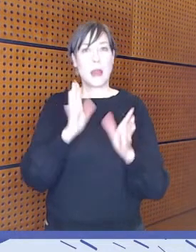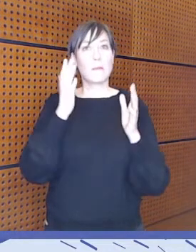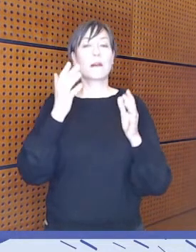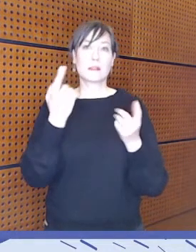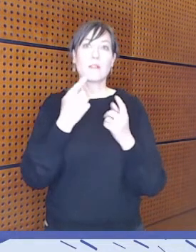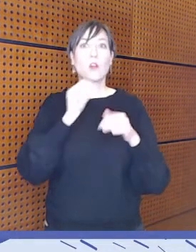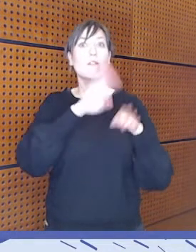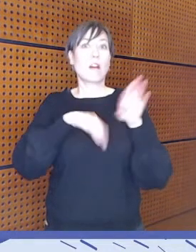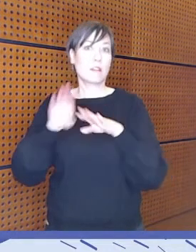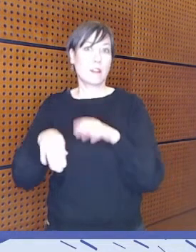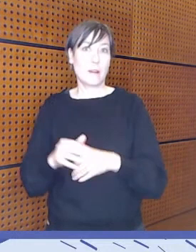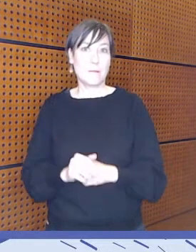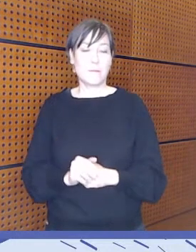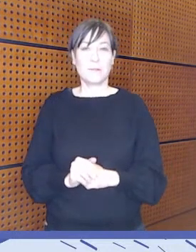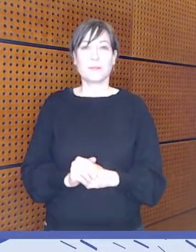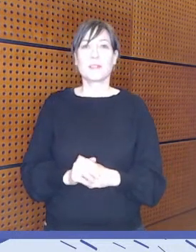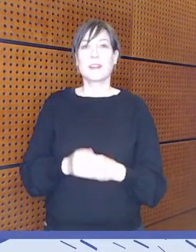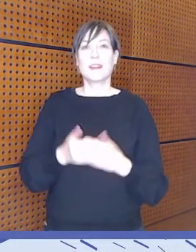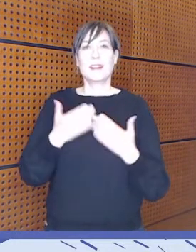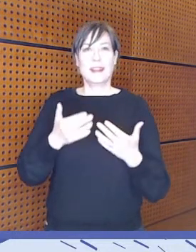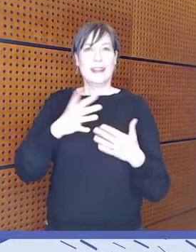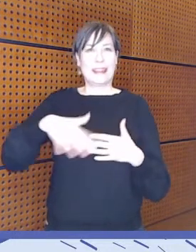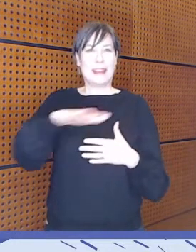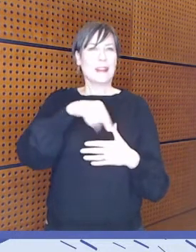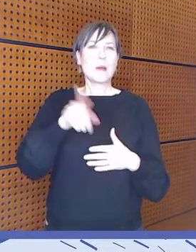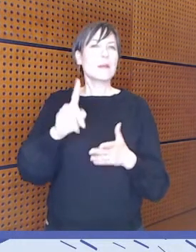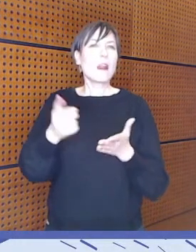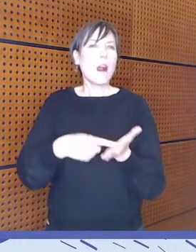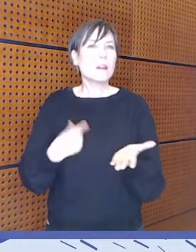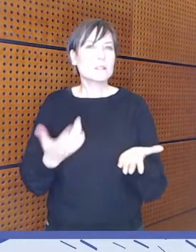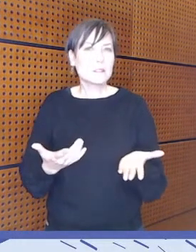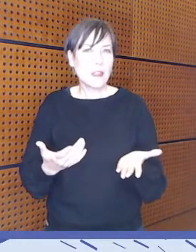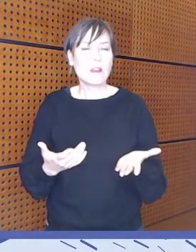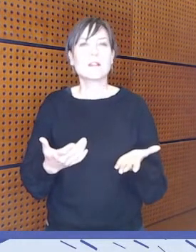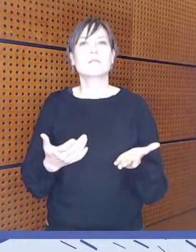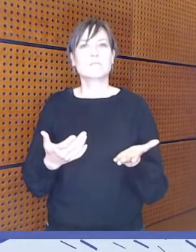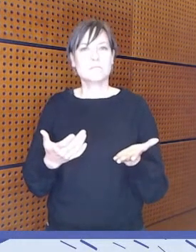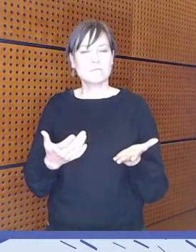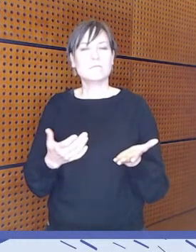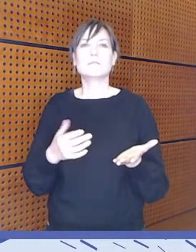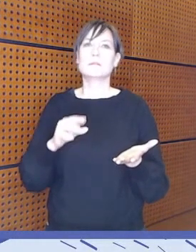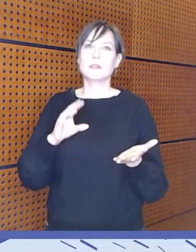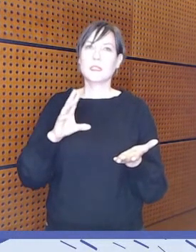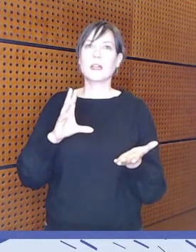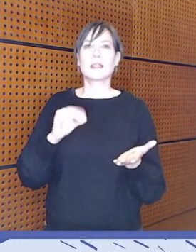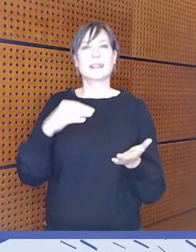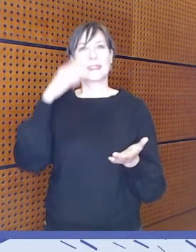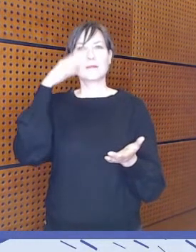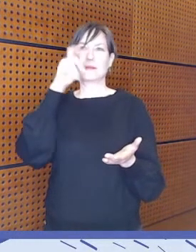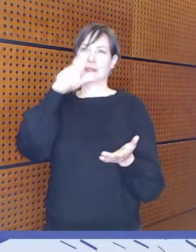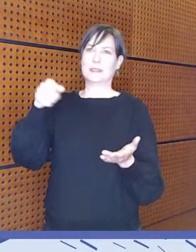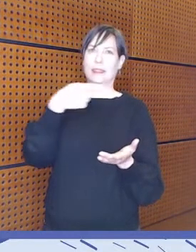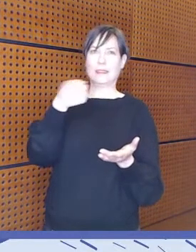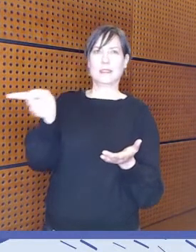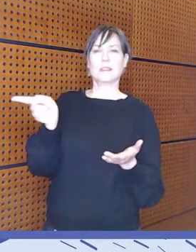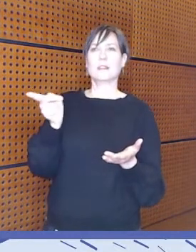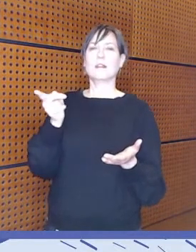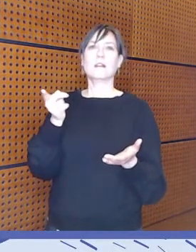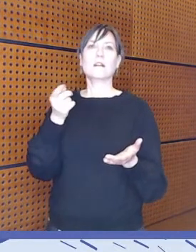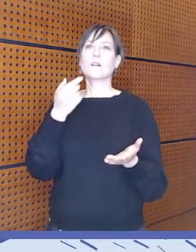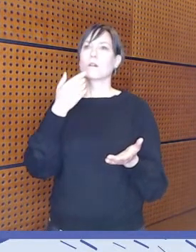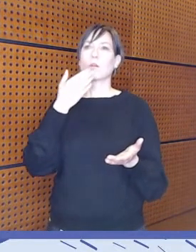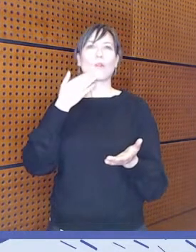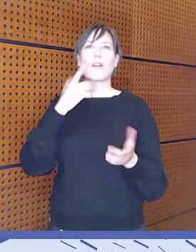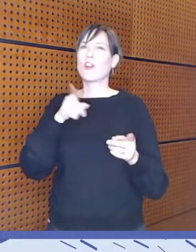Haasteena tässä kentällä nähdään kyllä se, että erityisesti niiden tavoittaminen, joita tämä ei välttämättä niin paljon